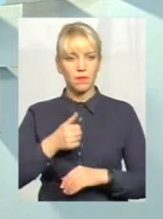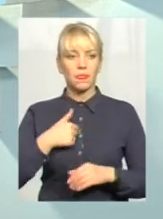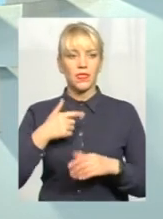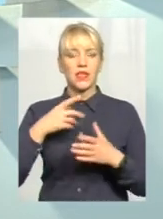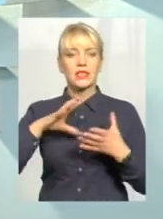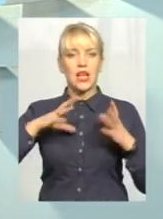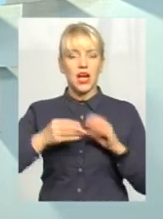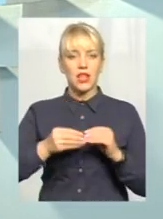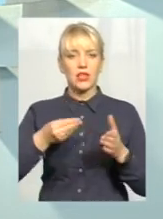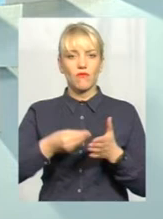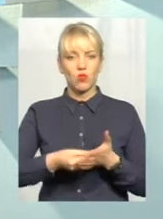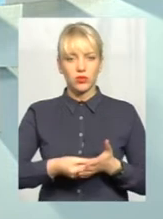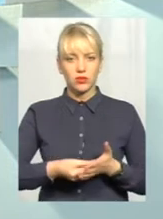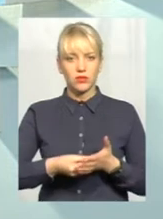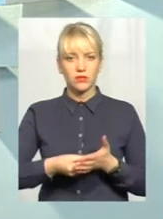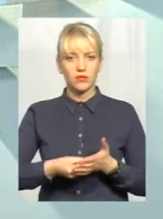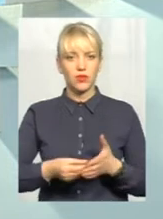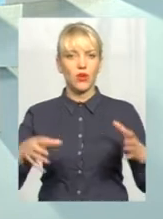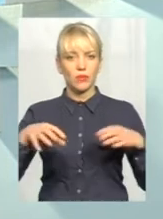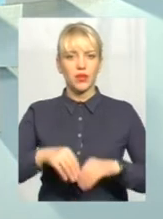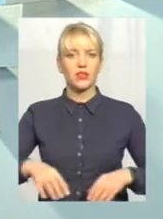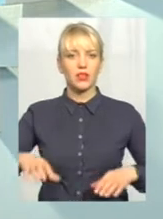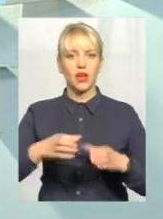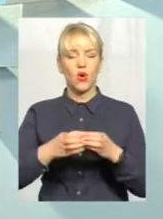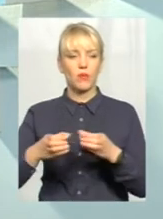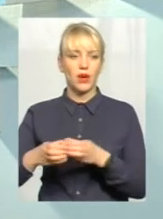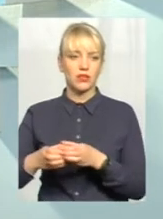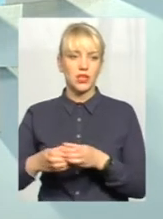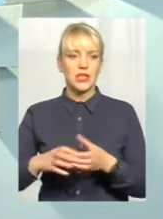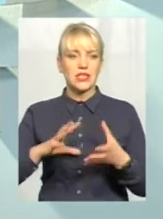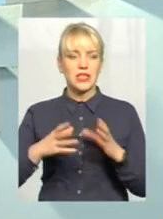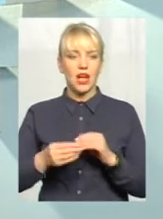що загальний фонд об'єднаних громад, загальний фонд бюджетів,